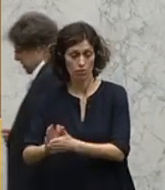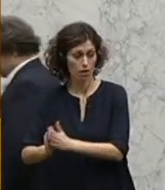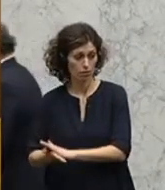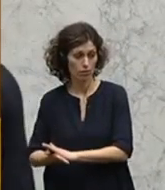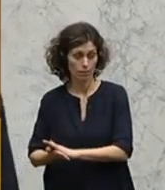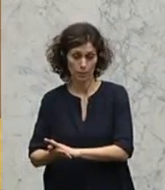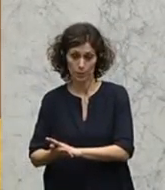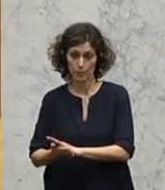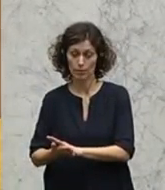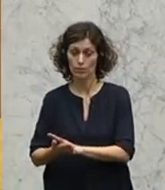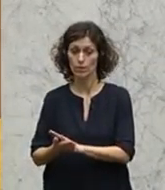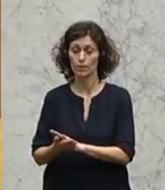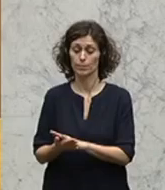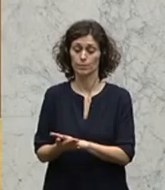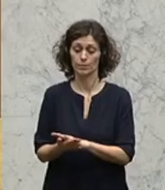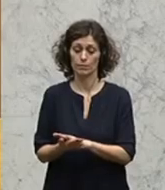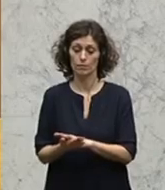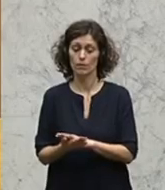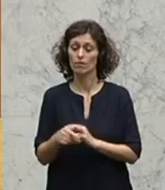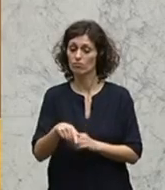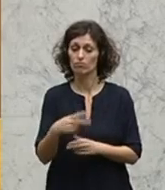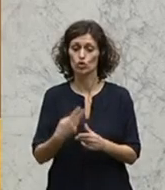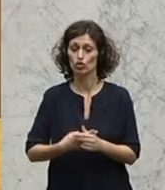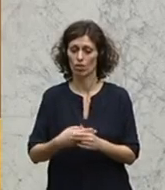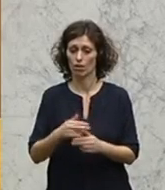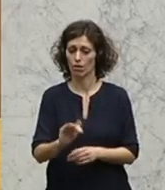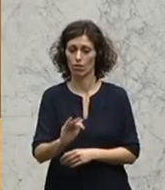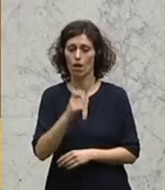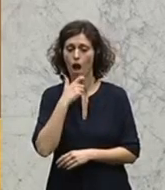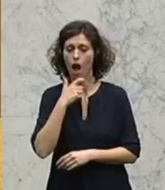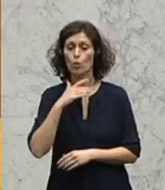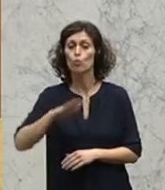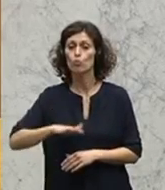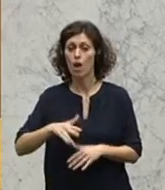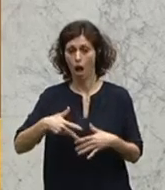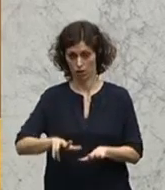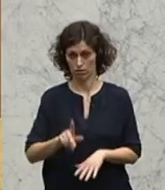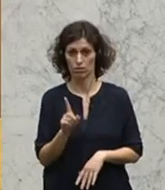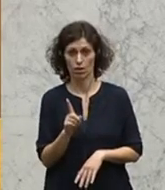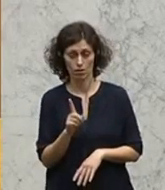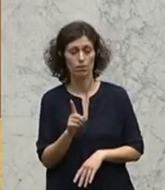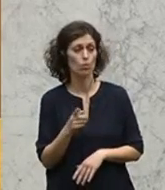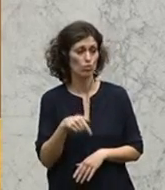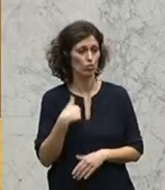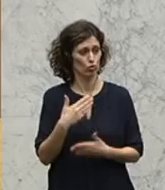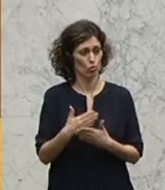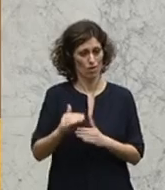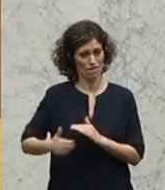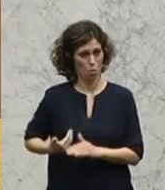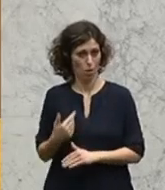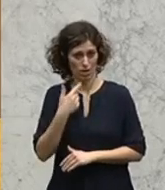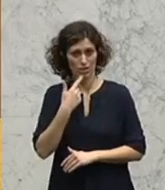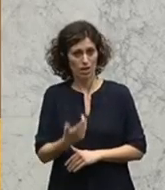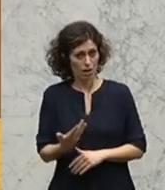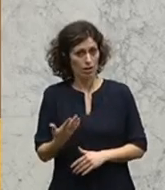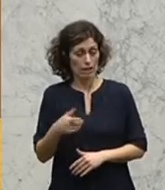und jedes dritte Mädchen im Kindersalter unter 18 Jahren. Und hier, wie gesagt, wie ich es schon eingangs erwähnt